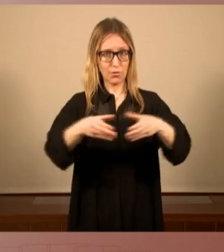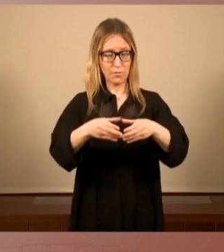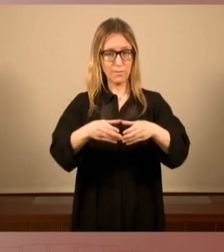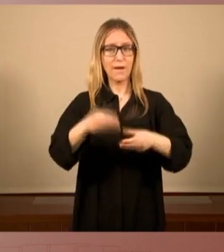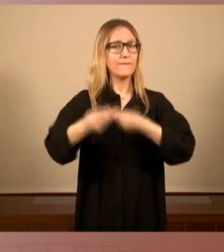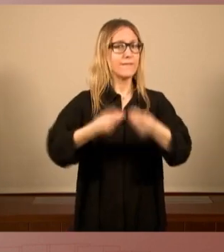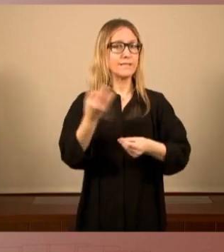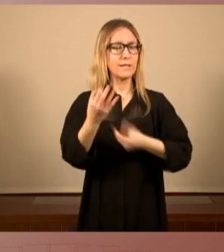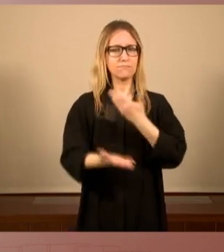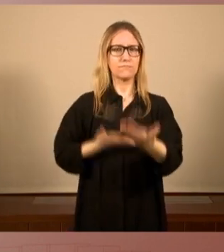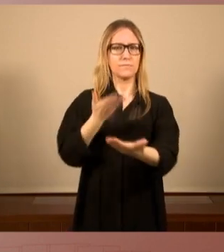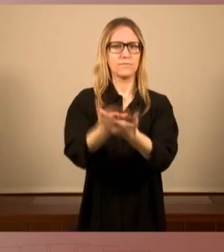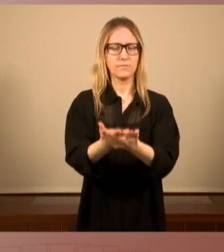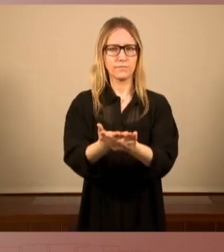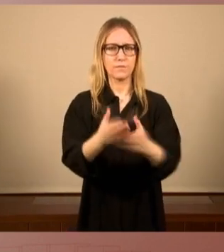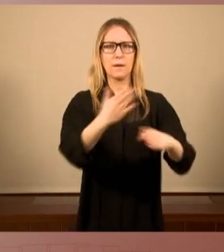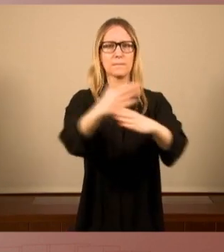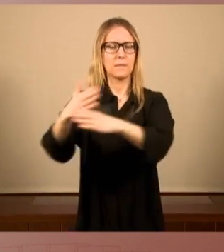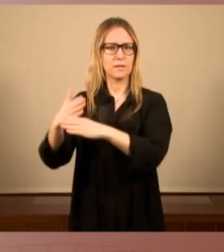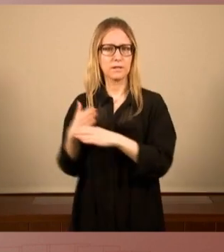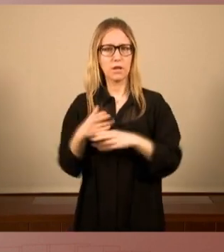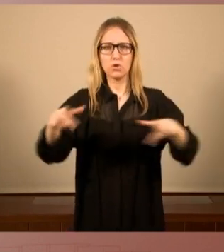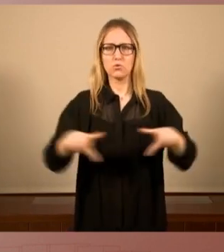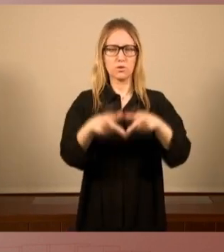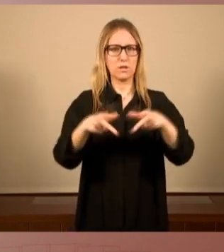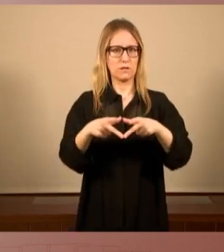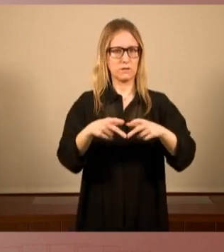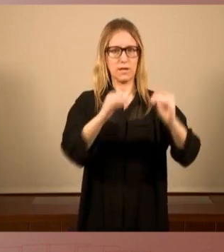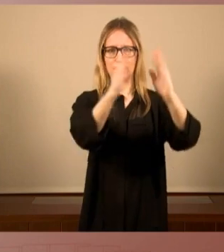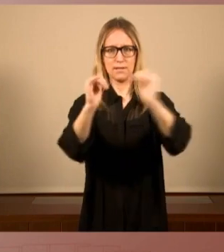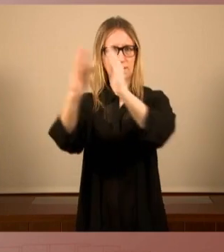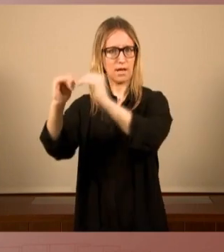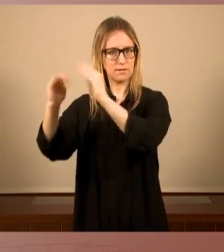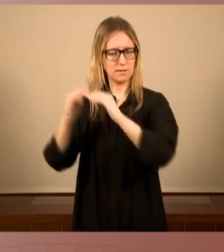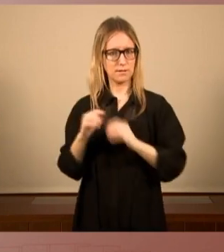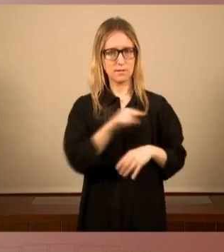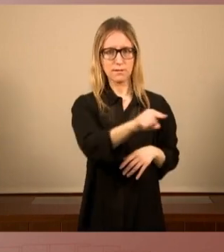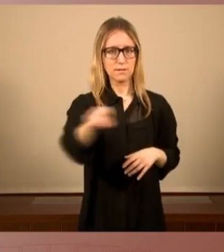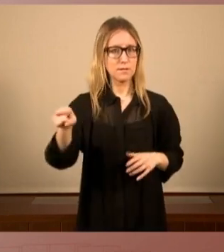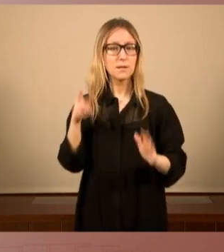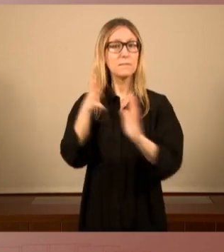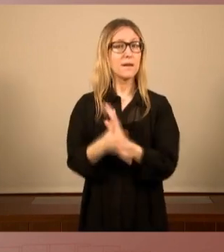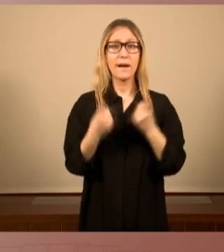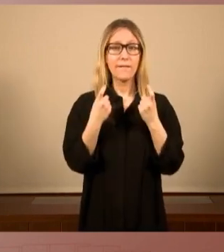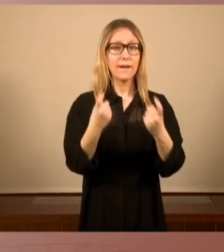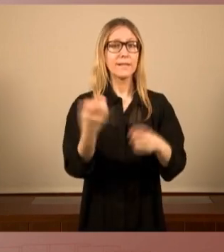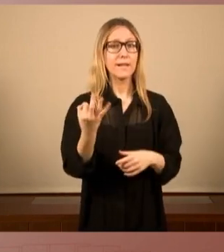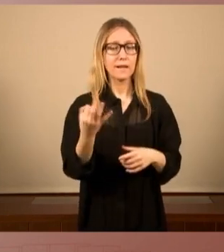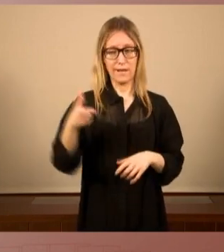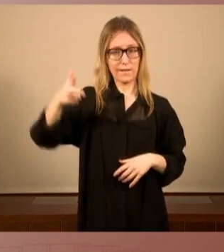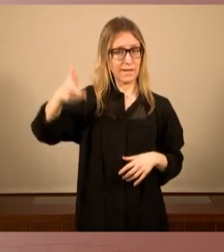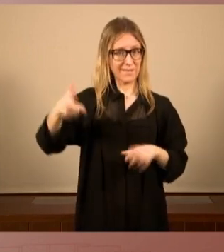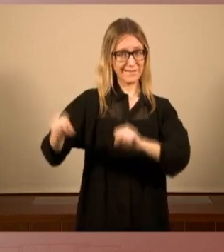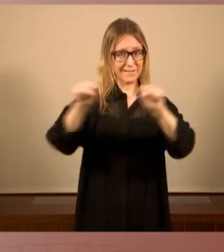a tots els partits i a les organitzacions i a la societat organitzada perquè el que ens cal és que aquesta defensa dels drets